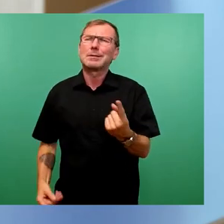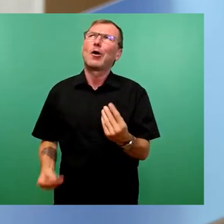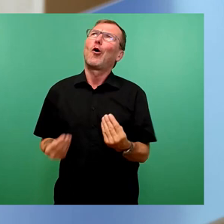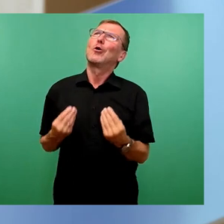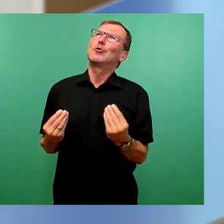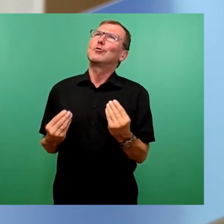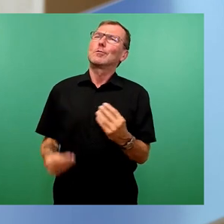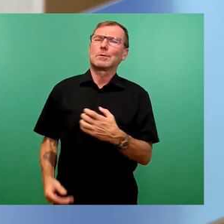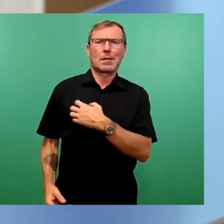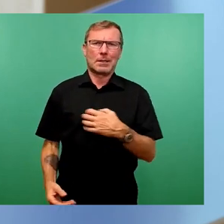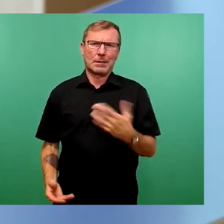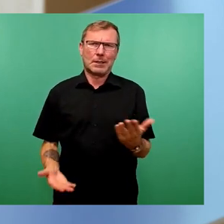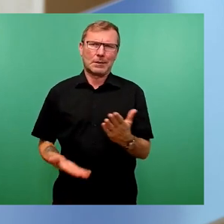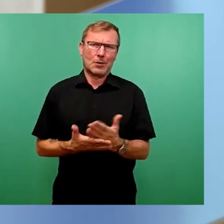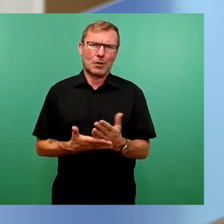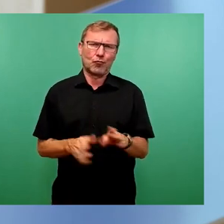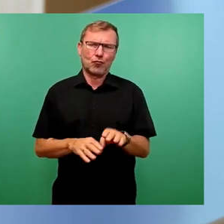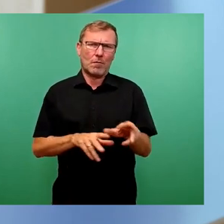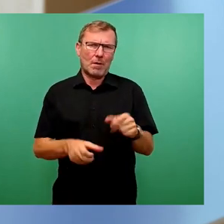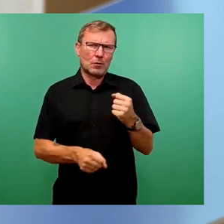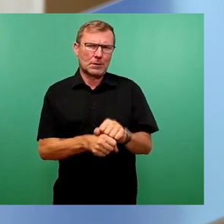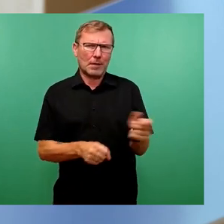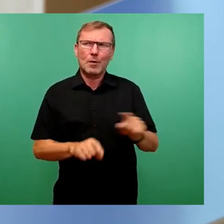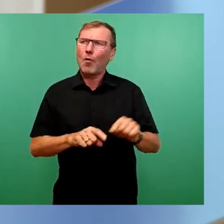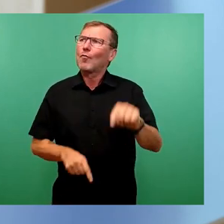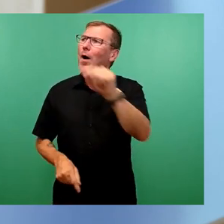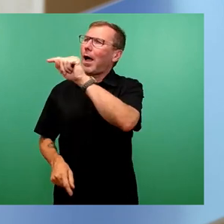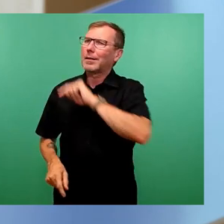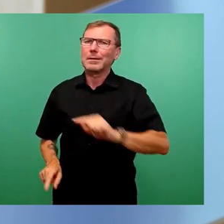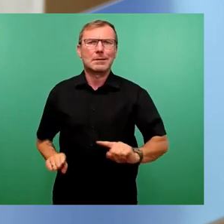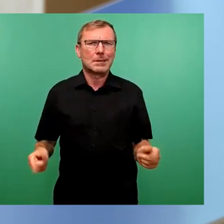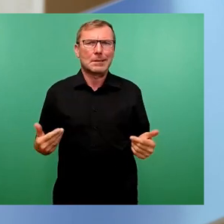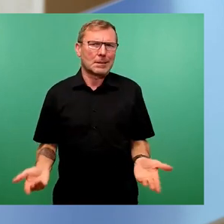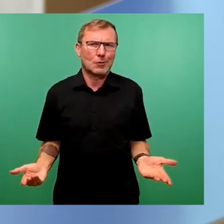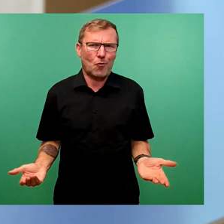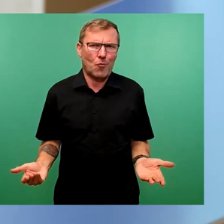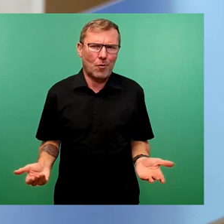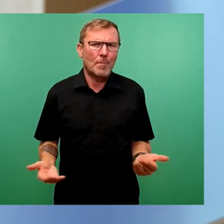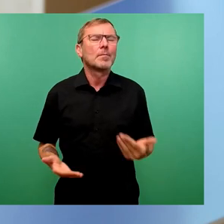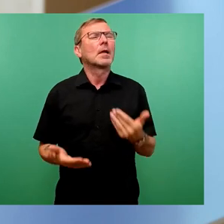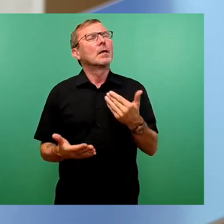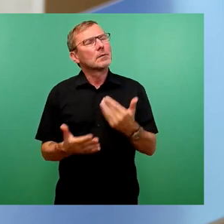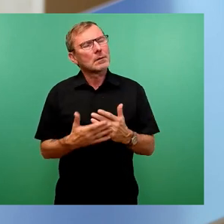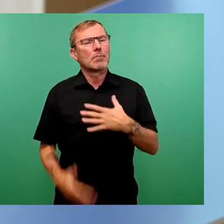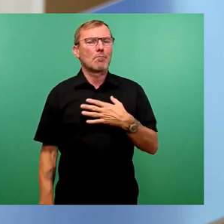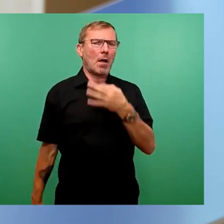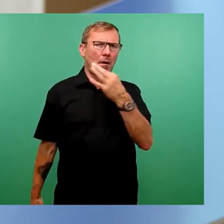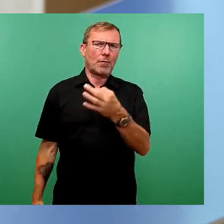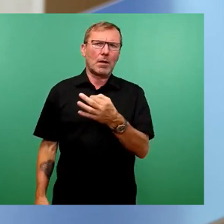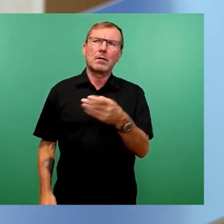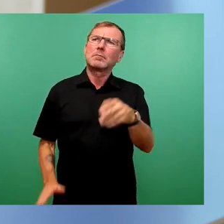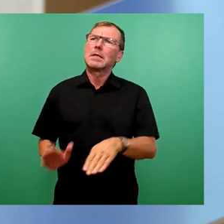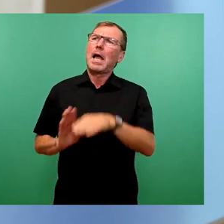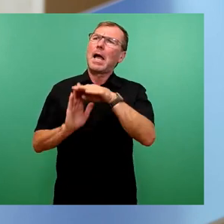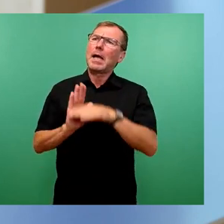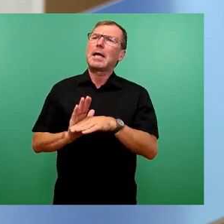Entscheidung seitens des Schulverwaltungsamts zu sein. Überall anders scheint das zu funktionieren. Deshalb meine Frage, wie sieht die Regelung für über